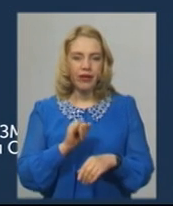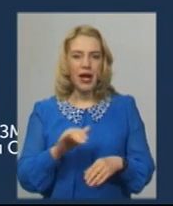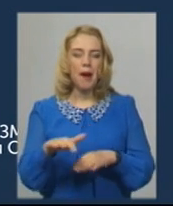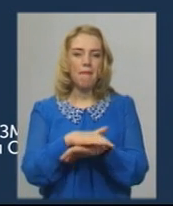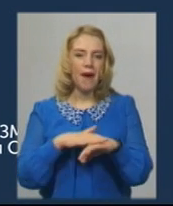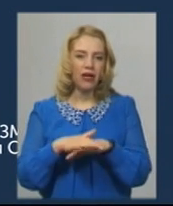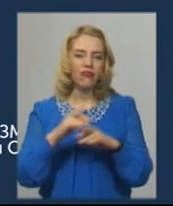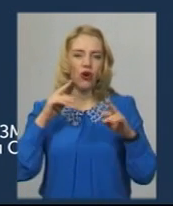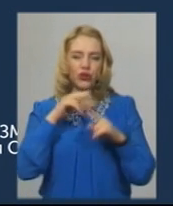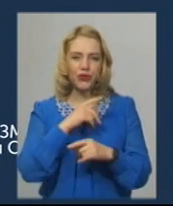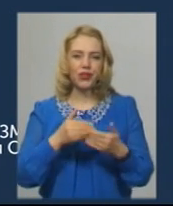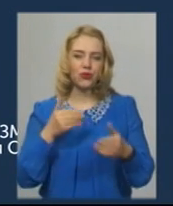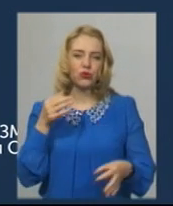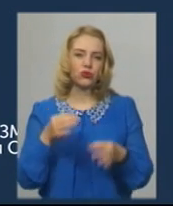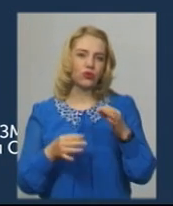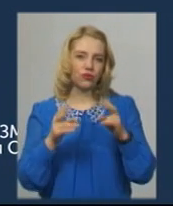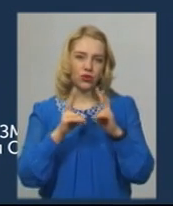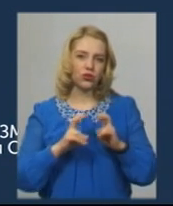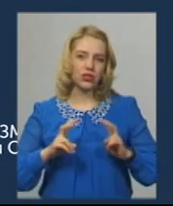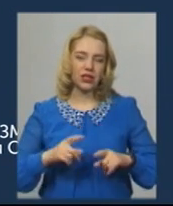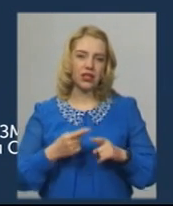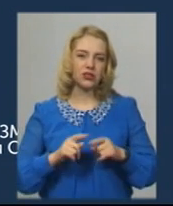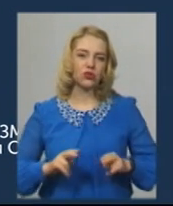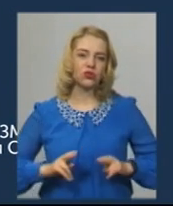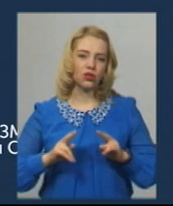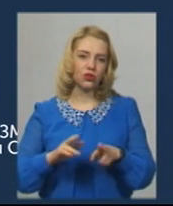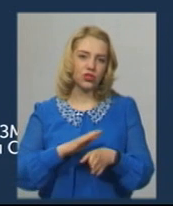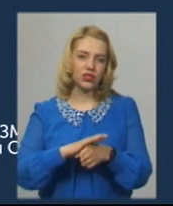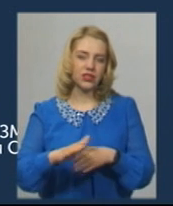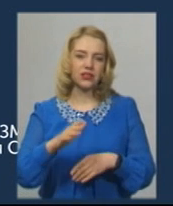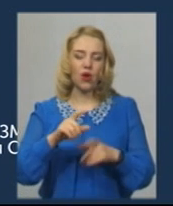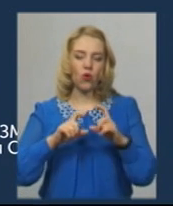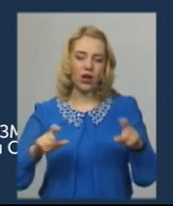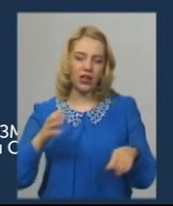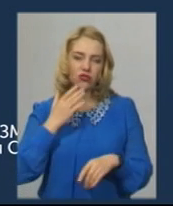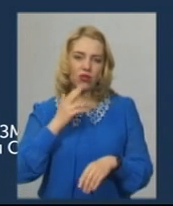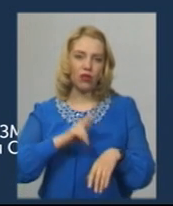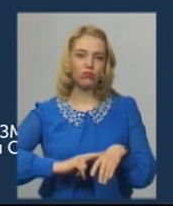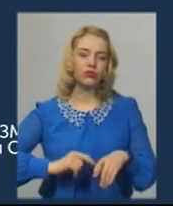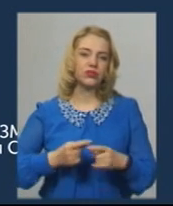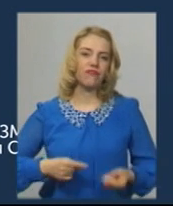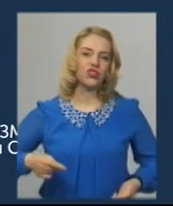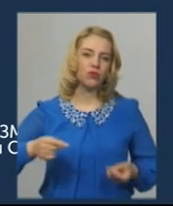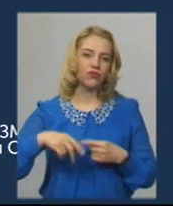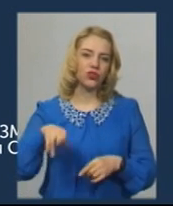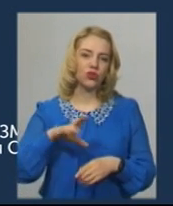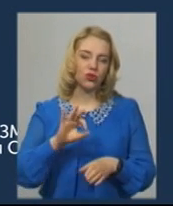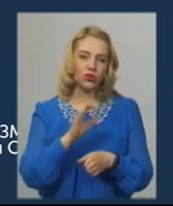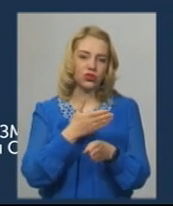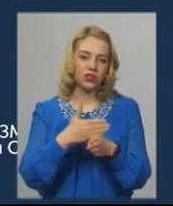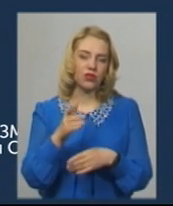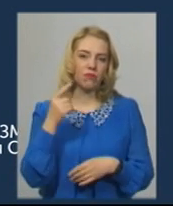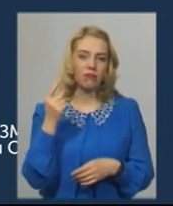отруєнням. Досудове розслідування цього злочину здійснюється органами Національної поліції. Відповідно до частини